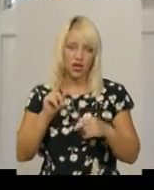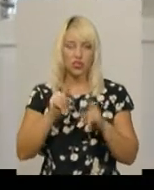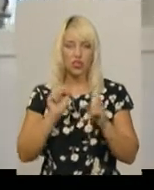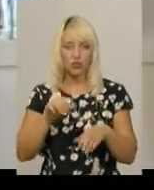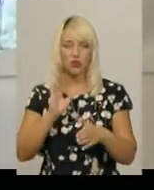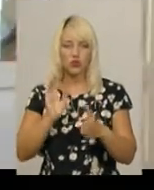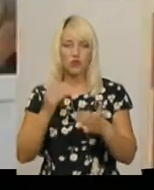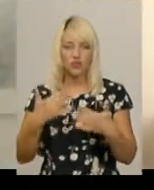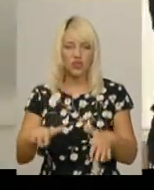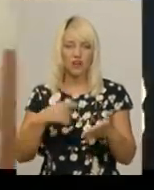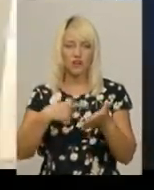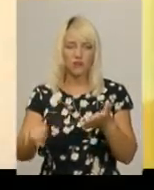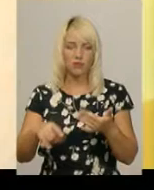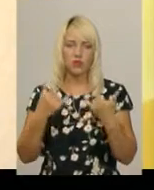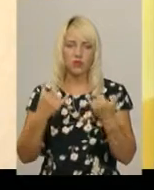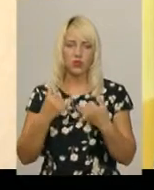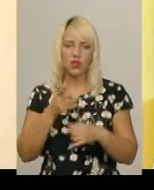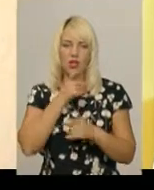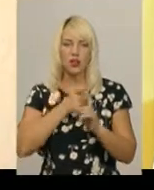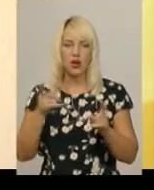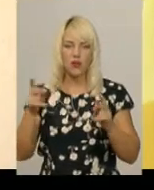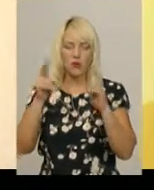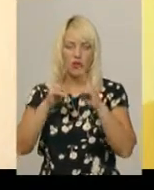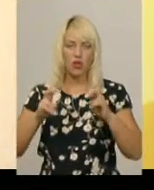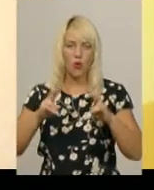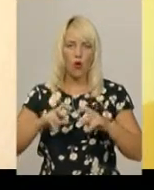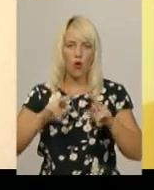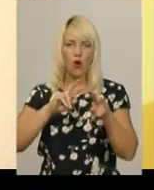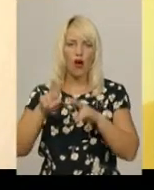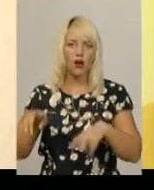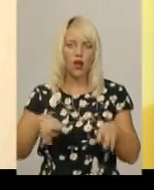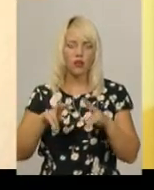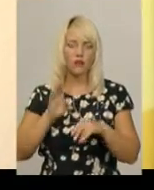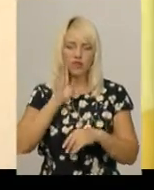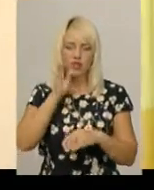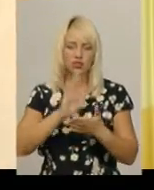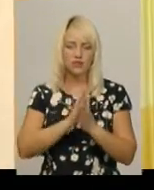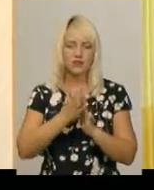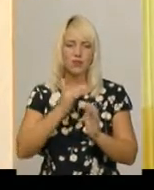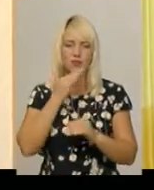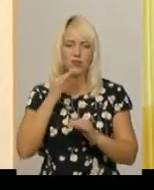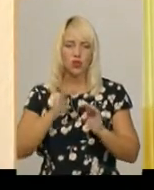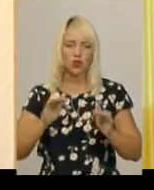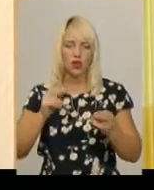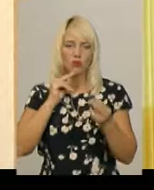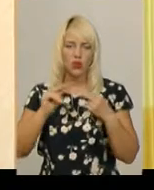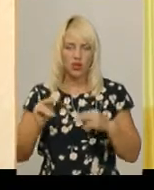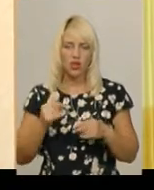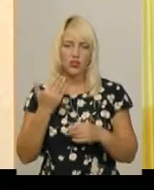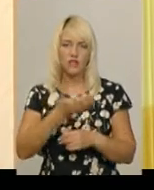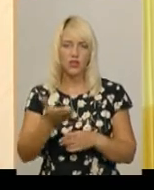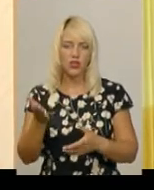лікарні вже сьогодні. На момент огляду вранці стан багатьох дітей значно покращився, вони вже перебувають,